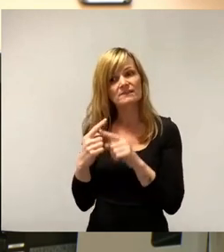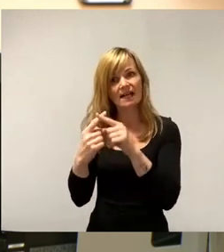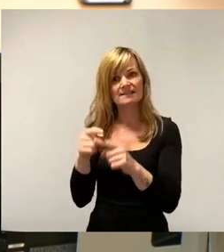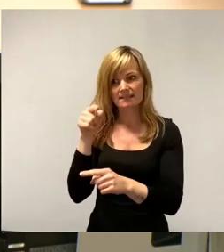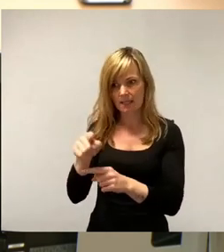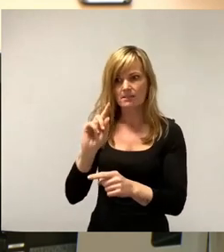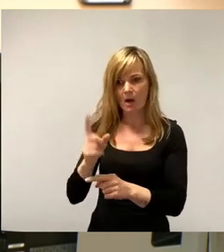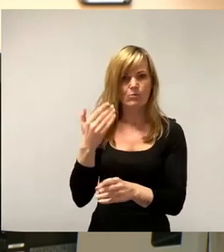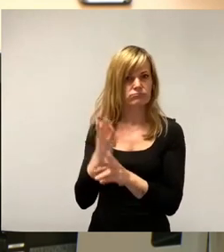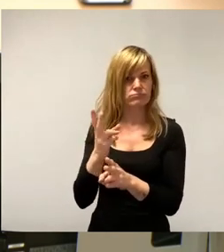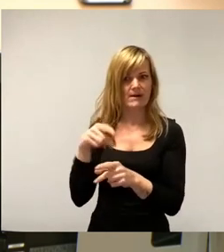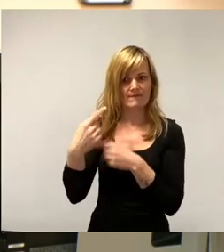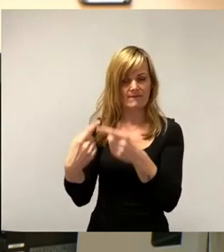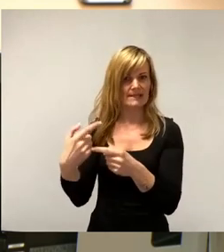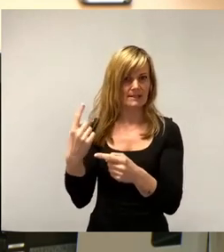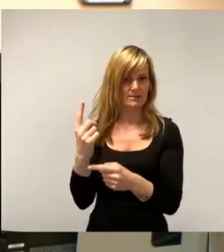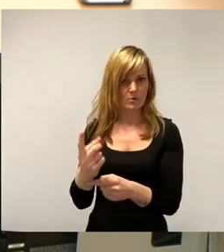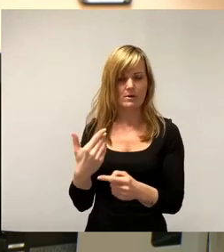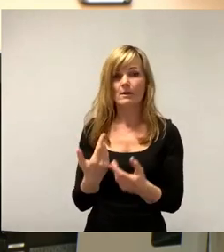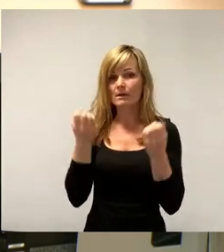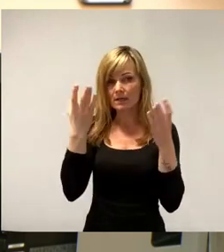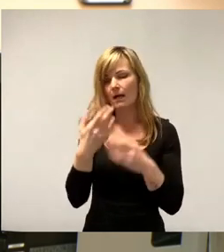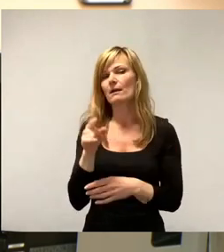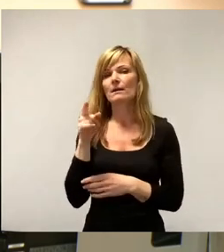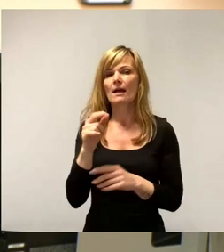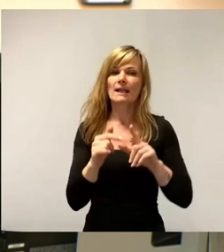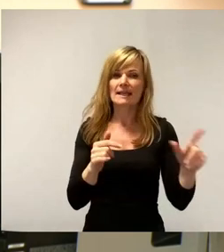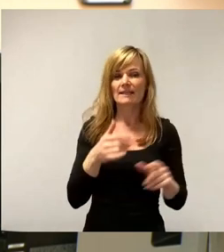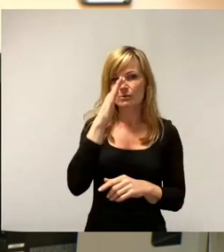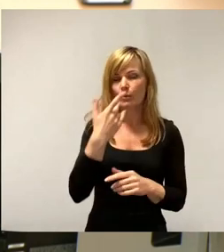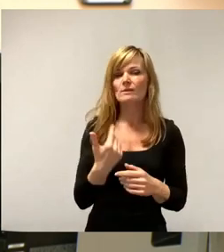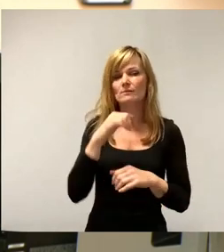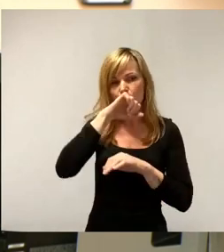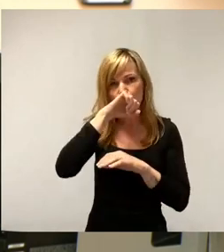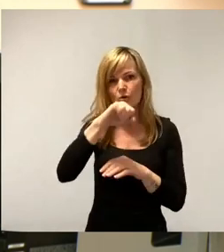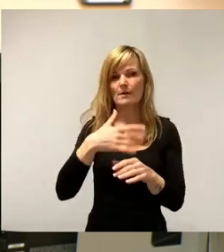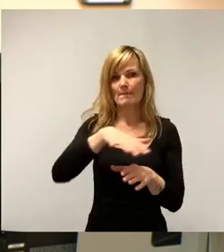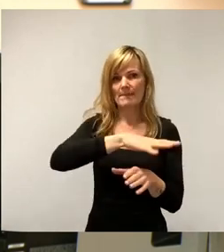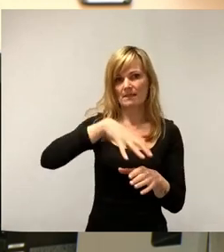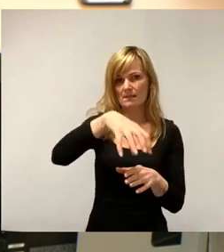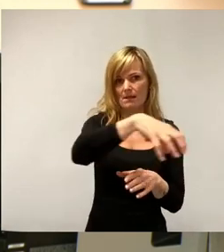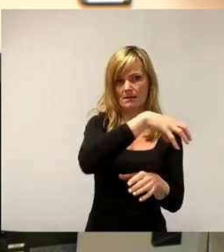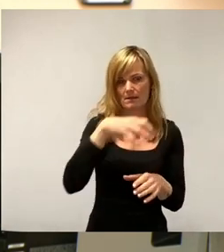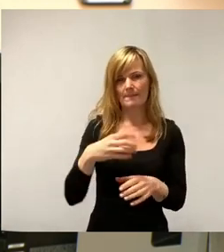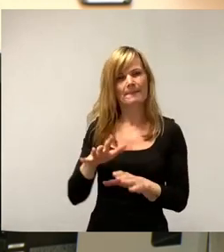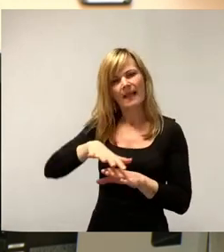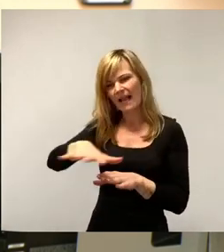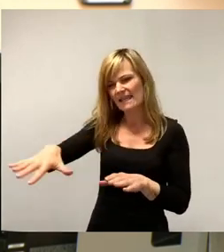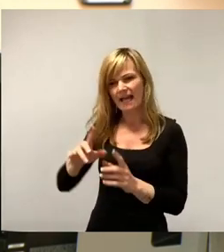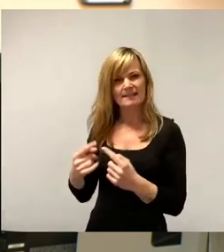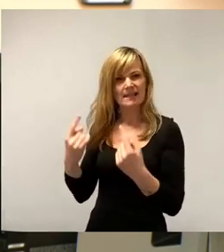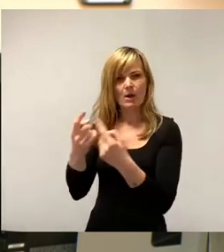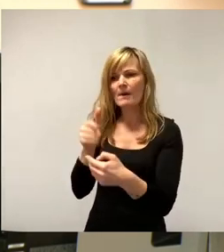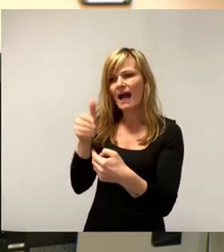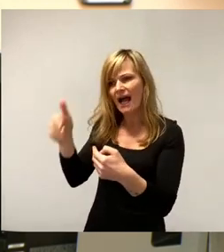Natürlich derzeit Pilotierung in den linksgrünen Lieblingsbezirken und nicht in den eher ländlichen Raum, also den Randgebieten von